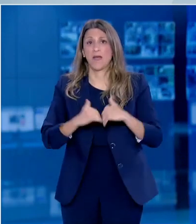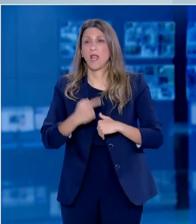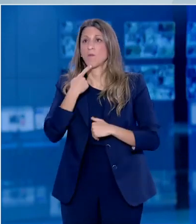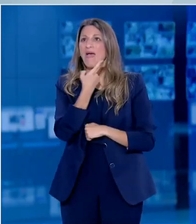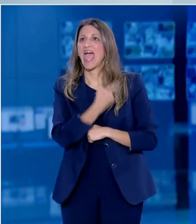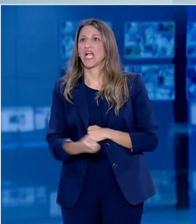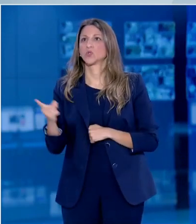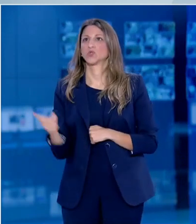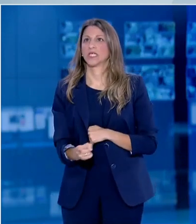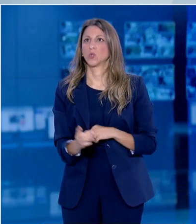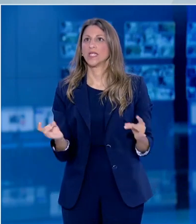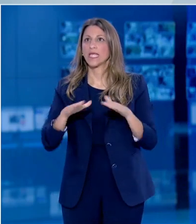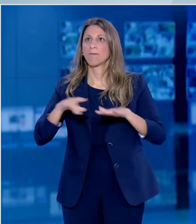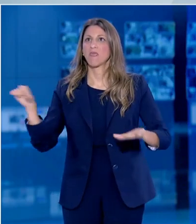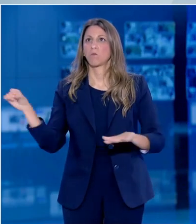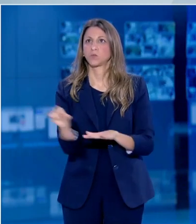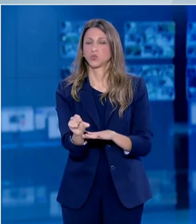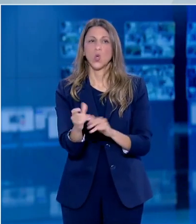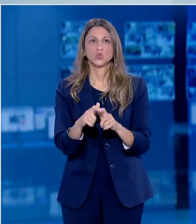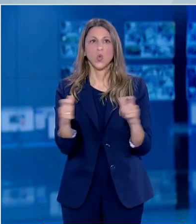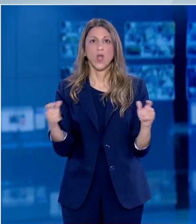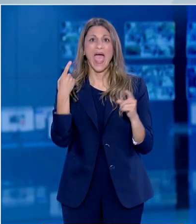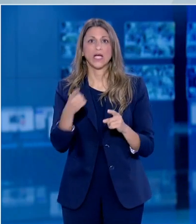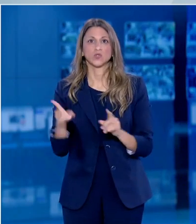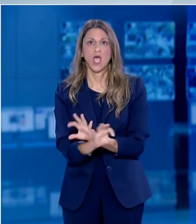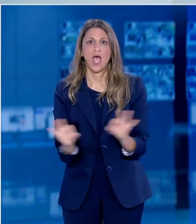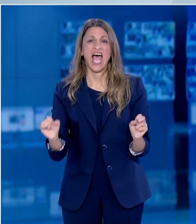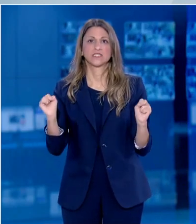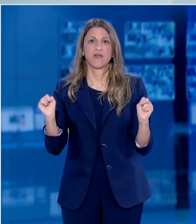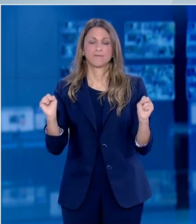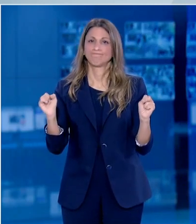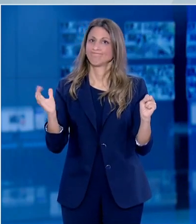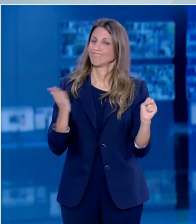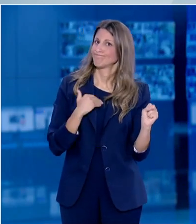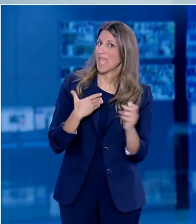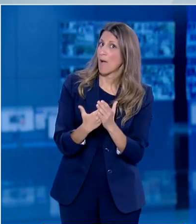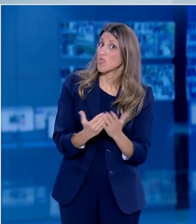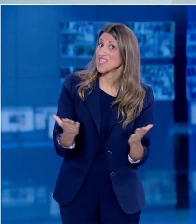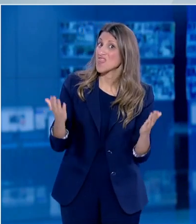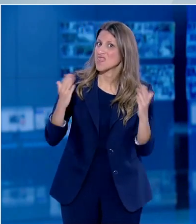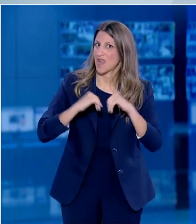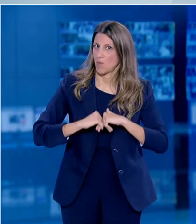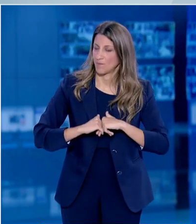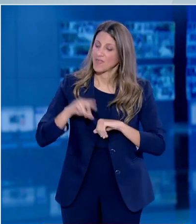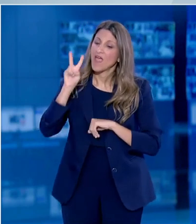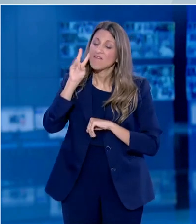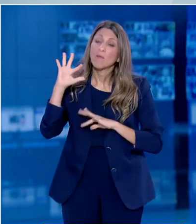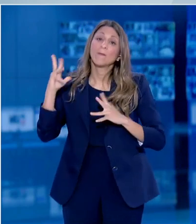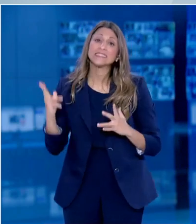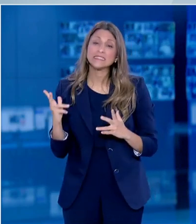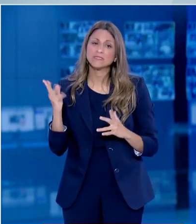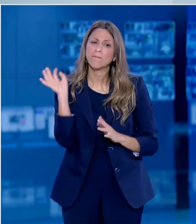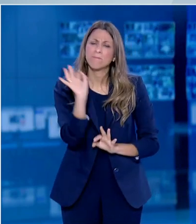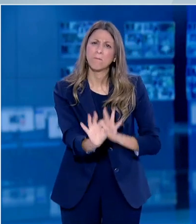εγγύηση ότι η επιστροφή στο σχολείο είναι τελείως ασφαλής και πως κανένα παιδί δεν διατρέχει κίνδυνο. Μετά ως τώρα δεδομένα, τα παιδιά είναι λιγότερο πιθανό να